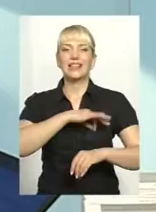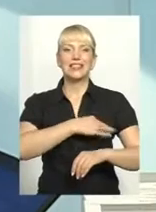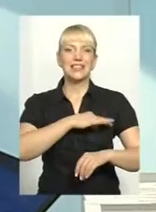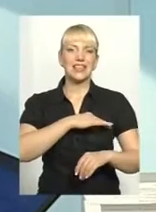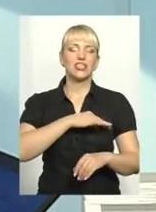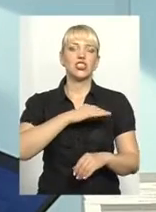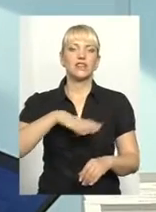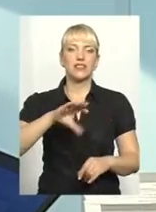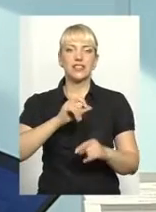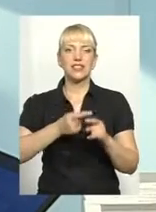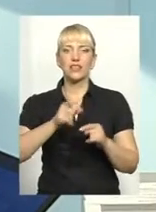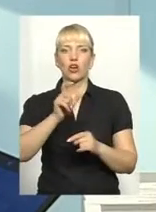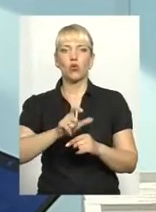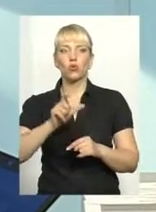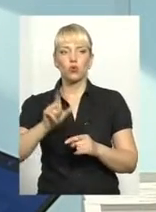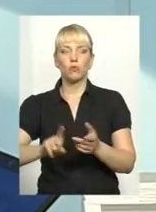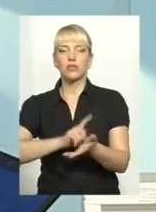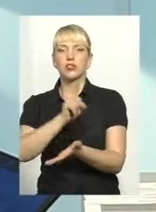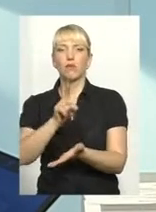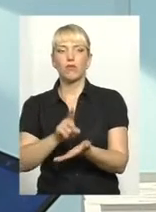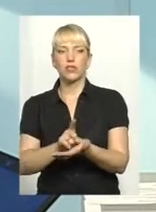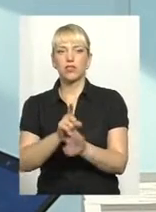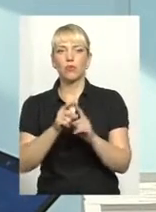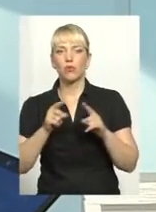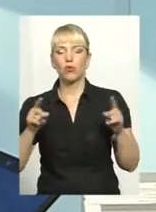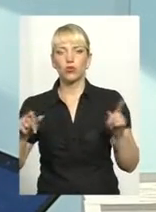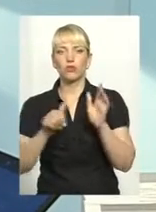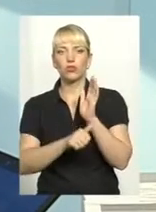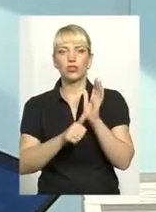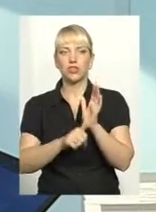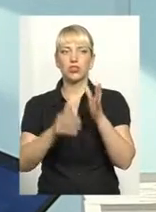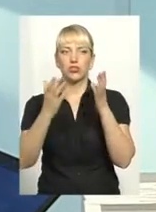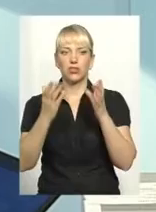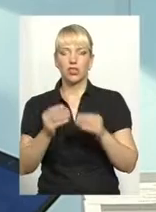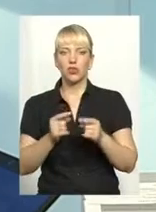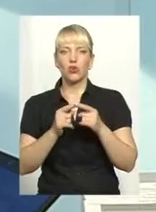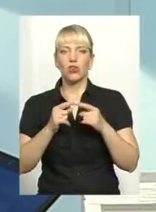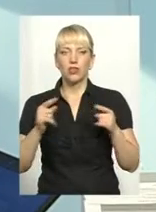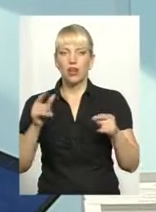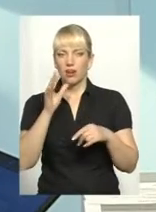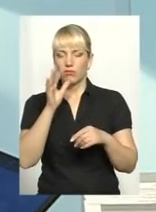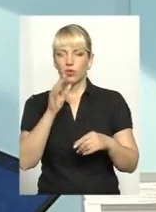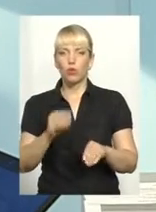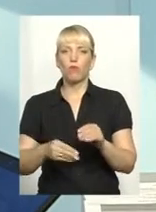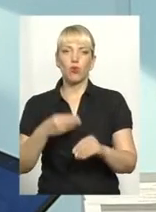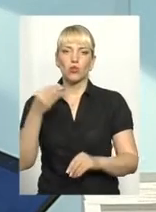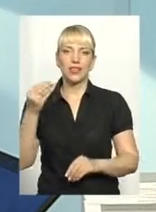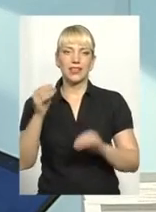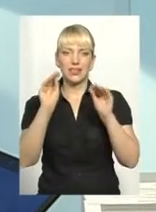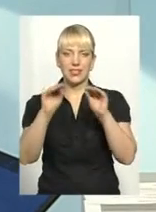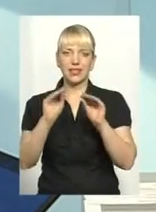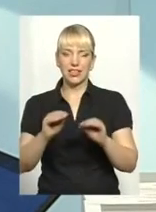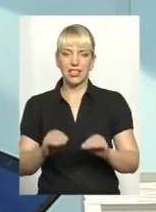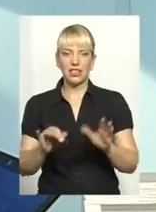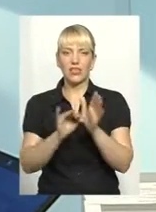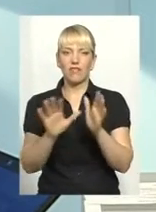Тобто всі ці особи зобов'язані протягом 60-денного терміну подати декларації в